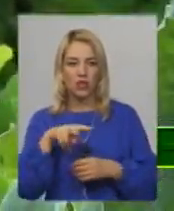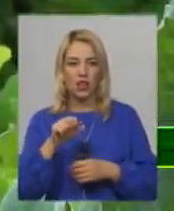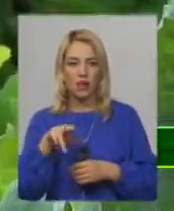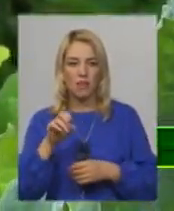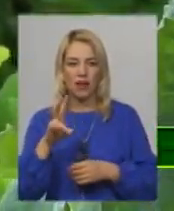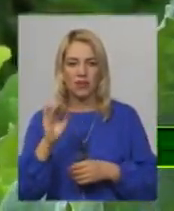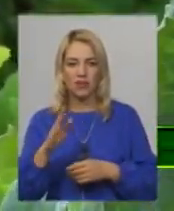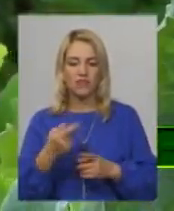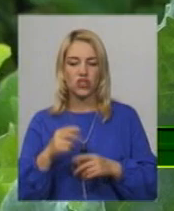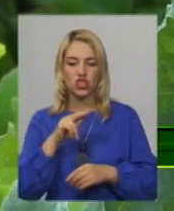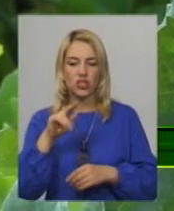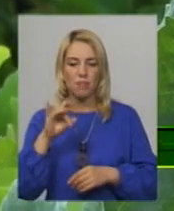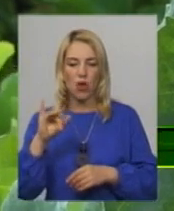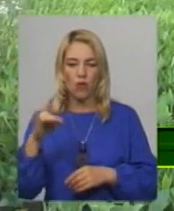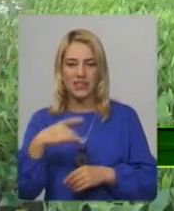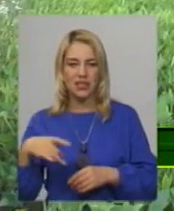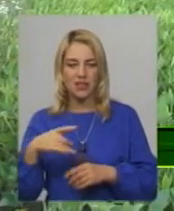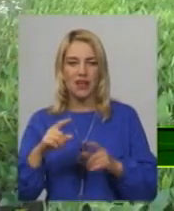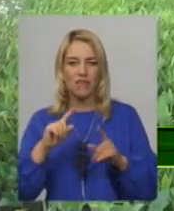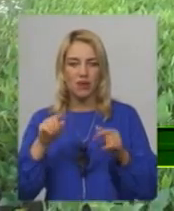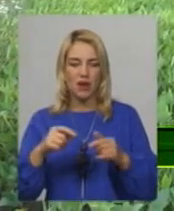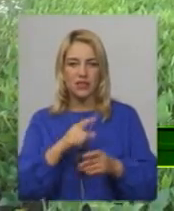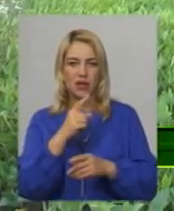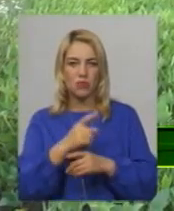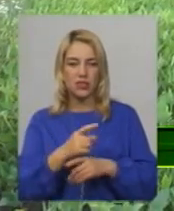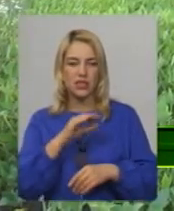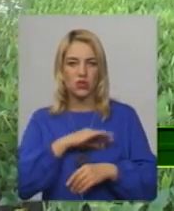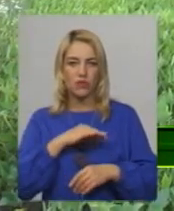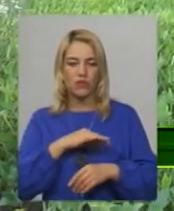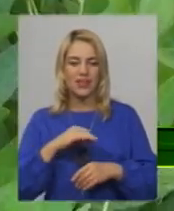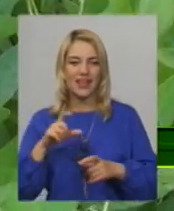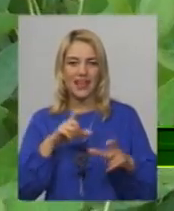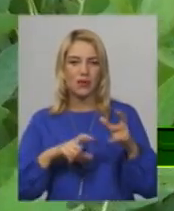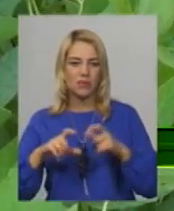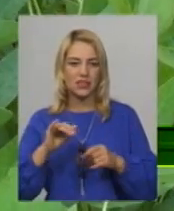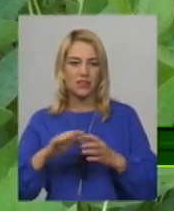шедлівців чи Мировецького району вимагають заборонити застосування гербіцидів в селі.